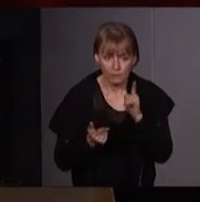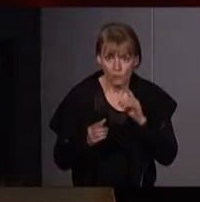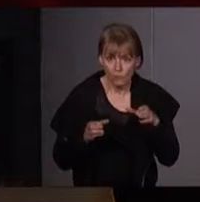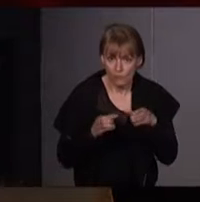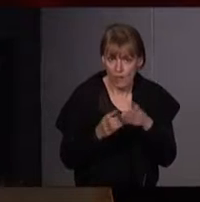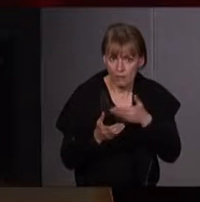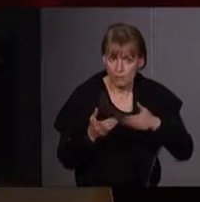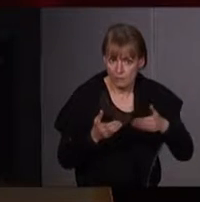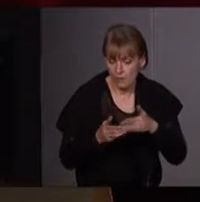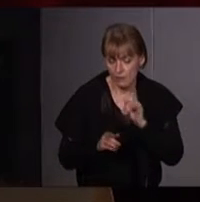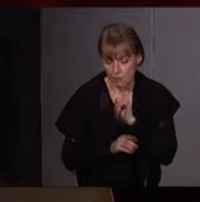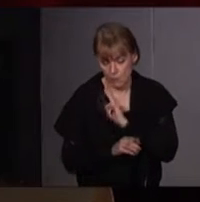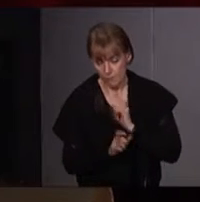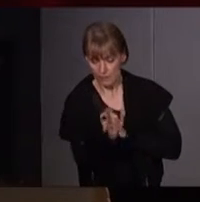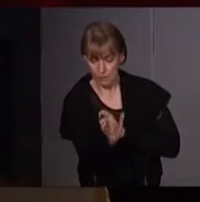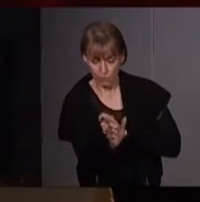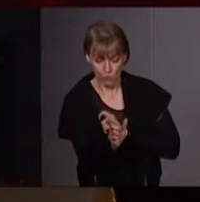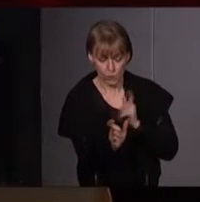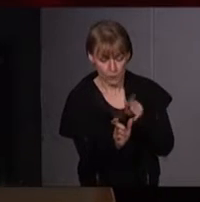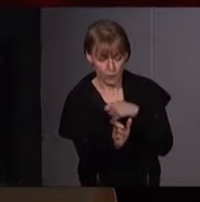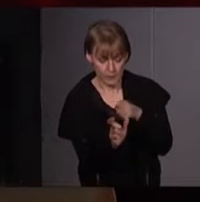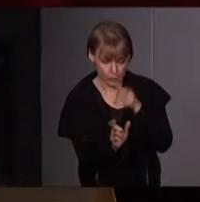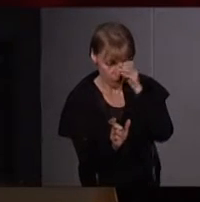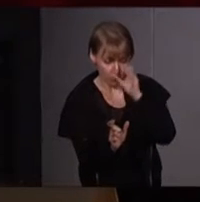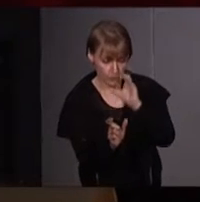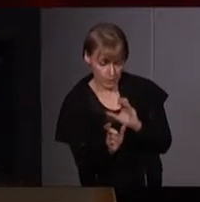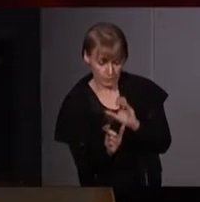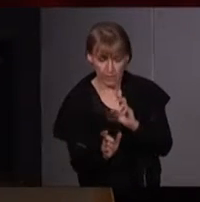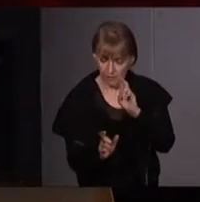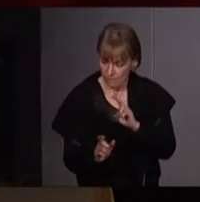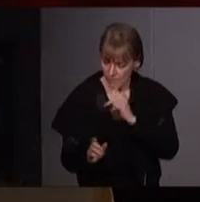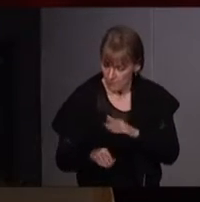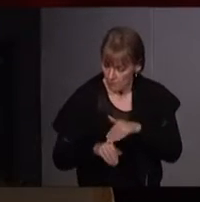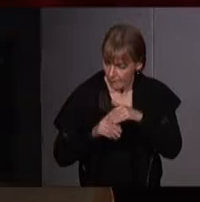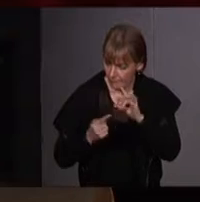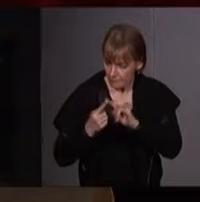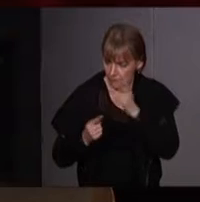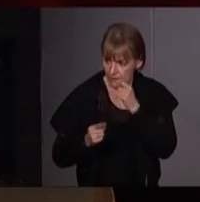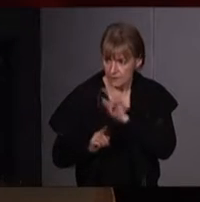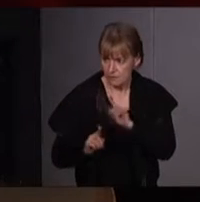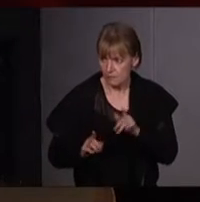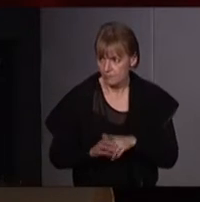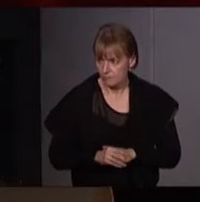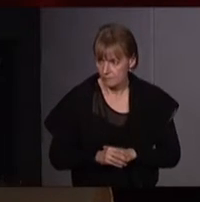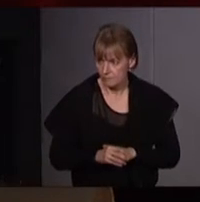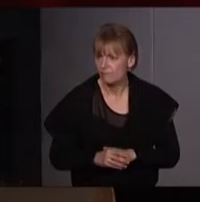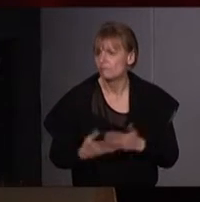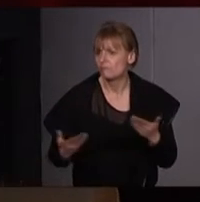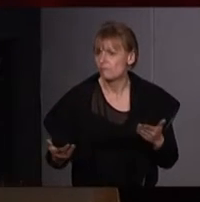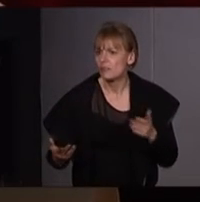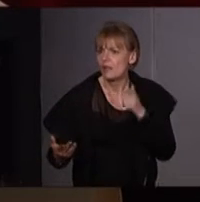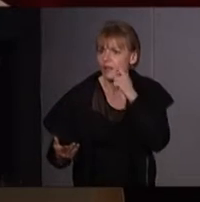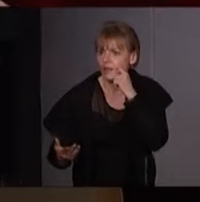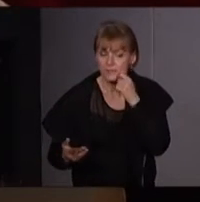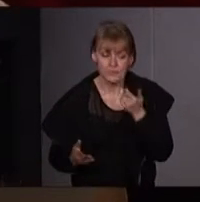concept même de nature, qui donc a servi à des théories racistes. Le racisme a été